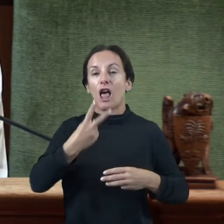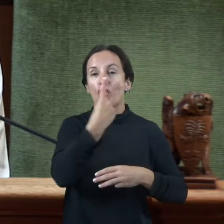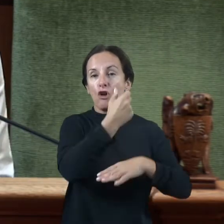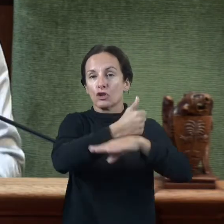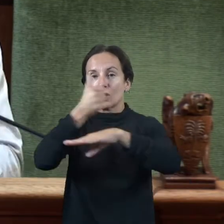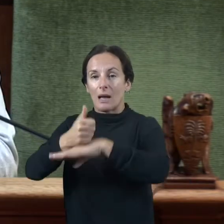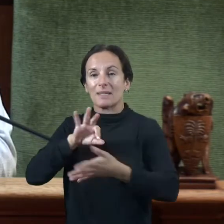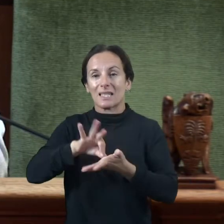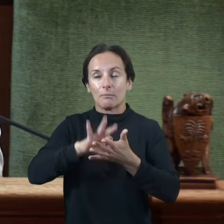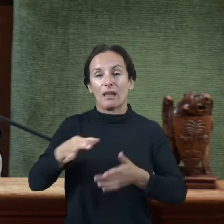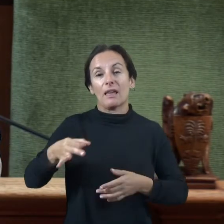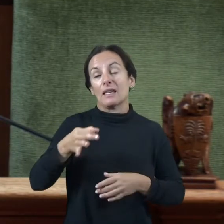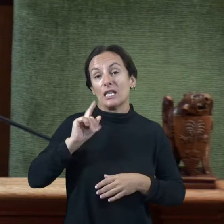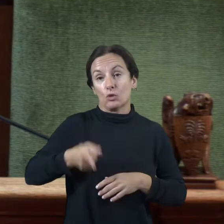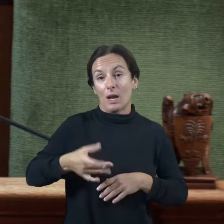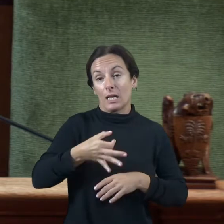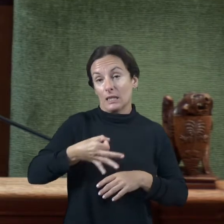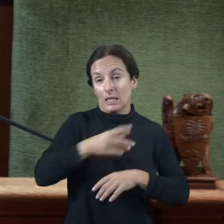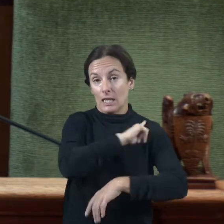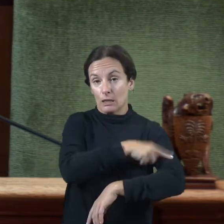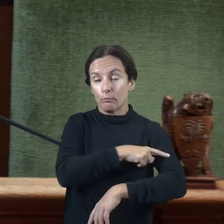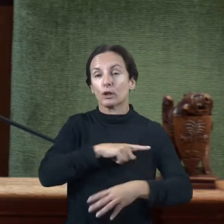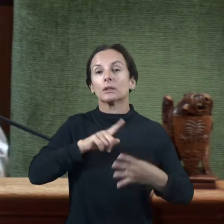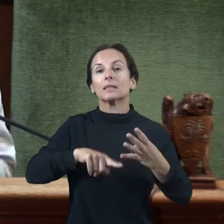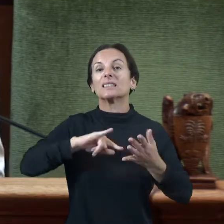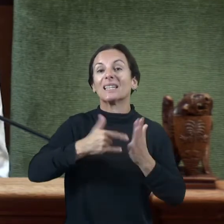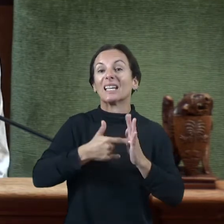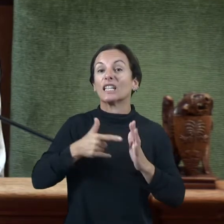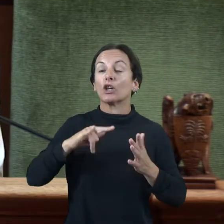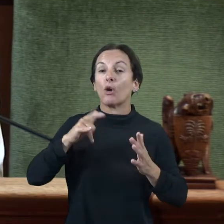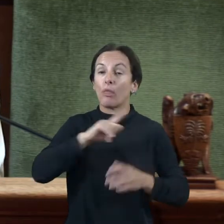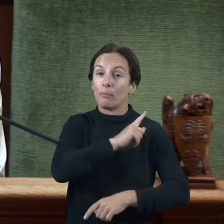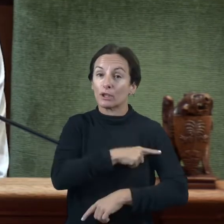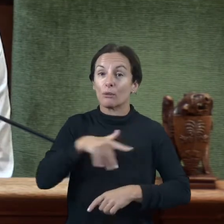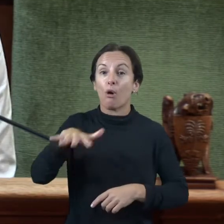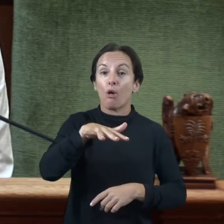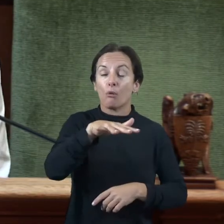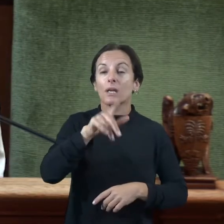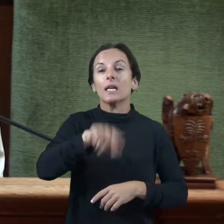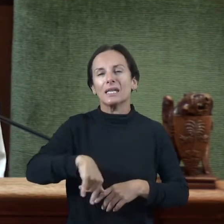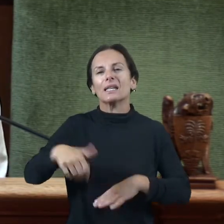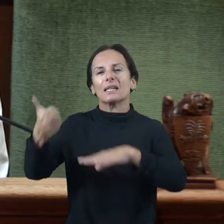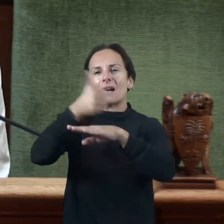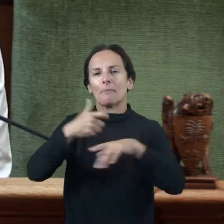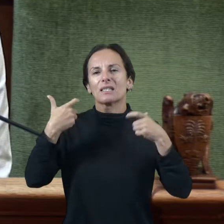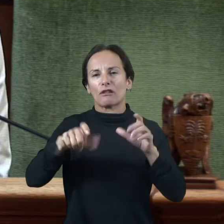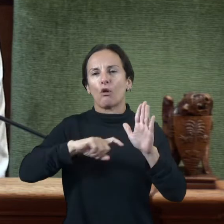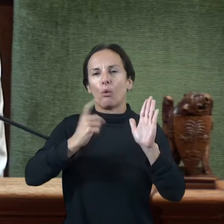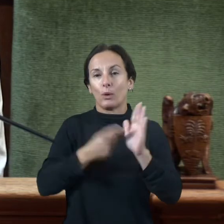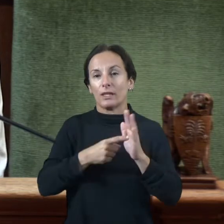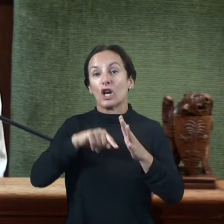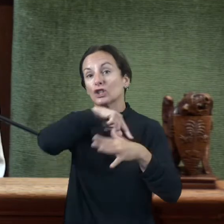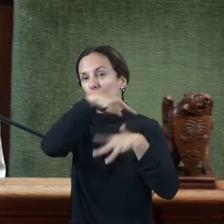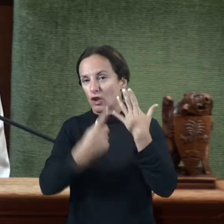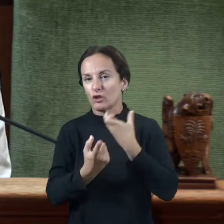en sora d'esports el cap de secció d'esport federat el tècnic esportiu comarcal i es cap de la secció jurídica ses